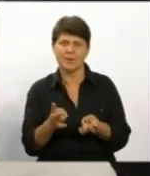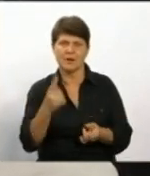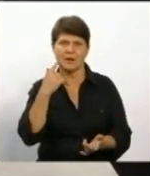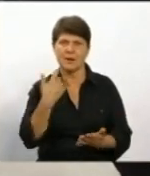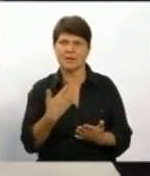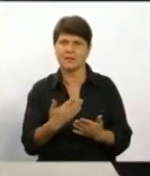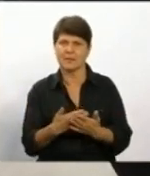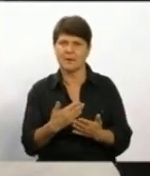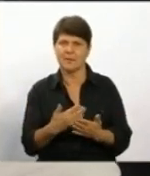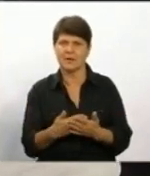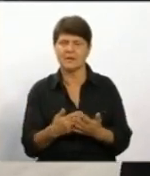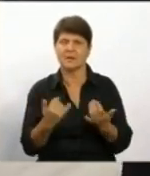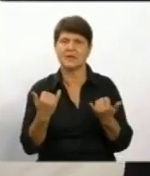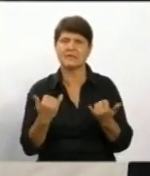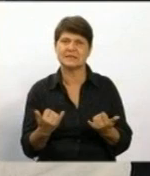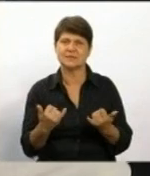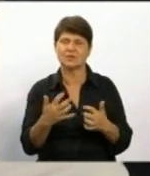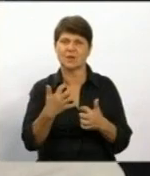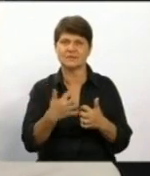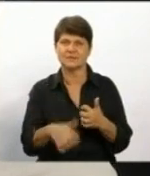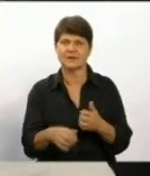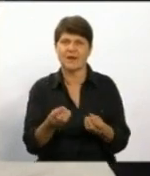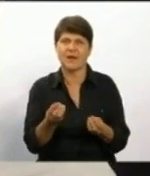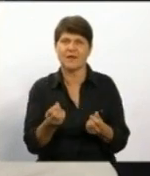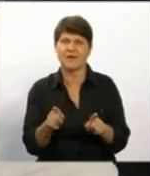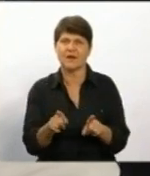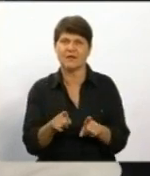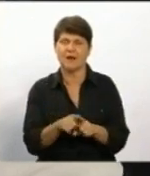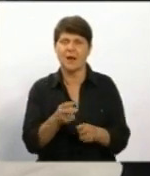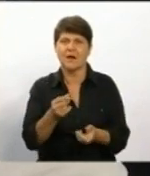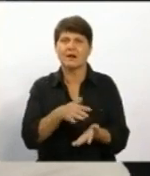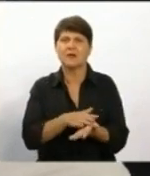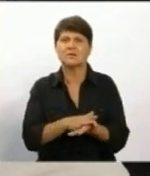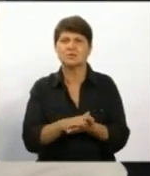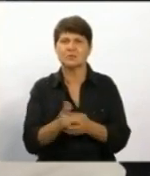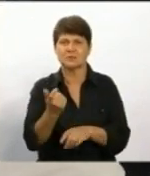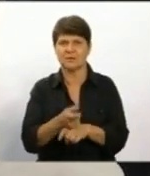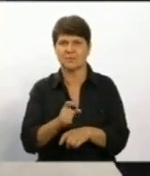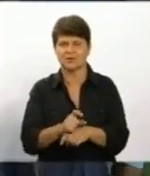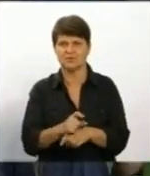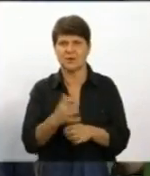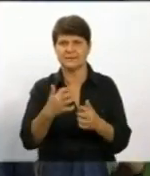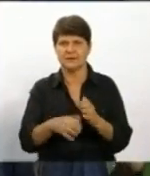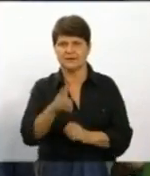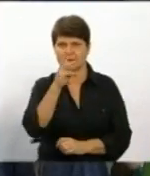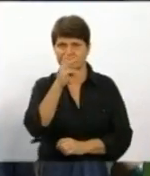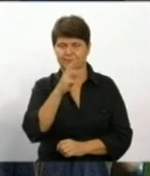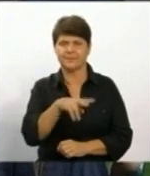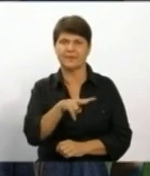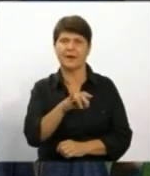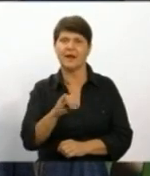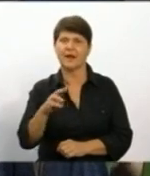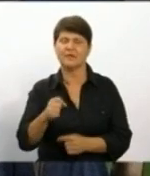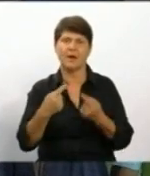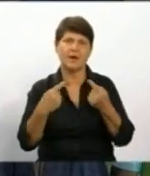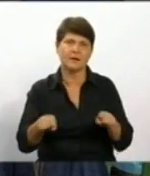сьогодні середня вартість розходних матеріалів, більше, ніж середня зарплата у людей. В Литві все інакше,